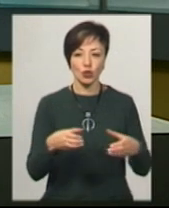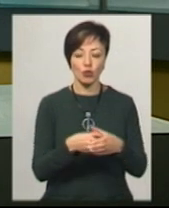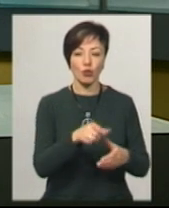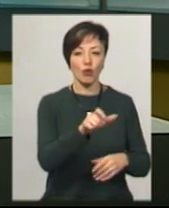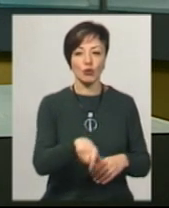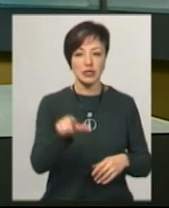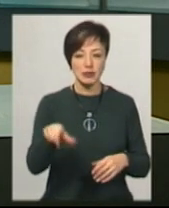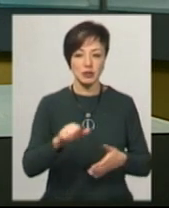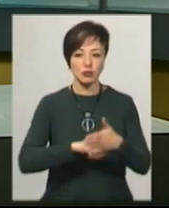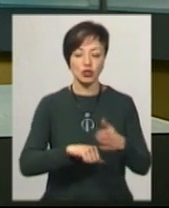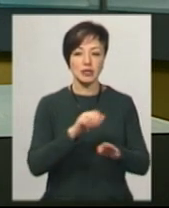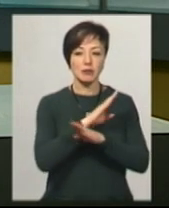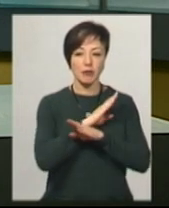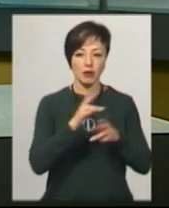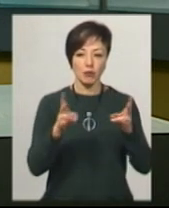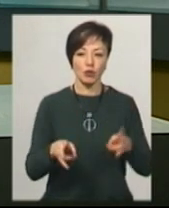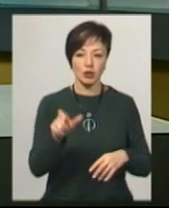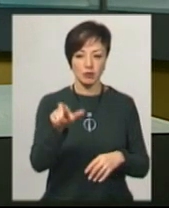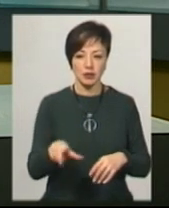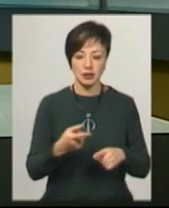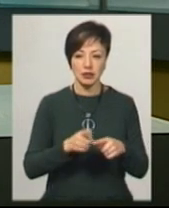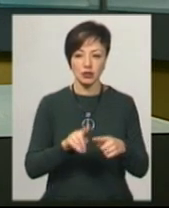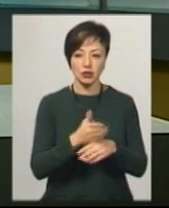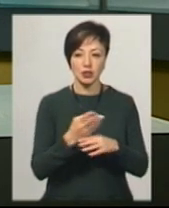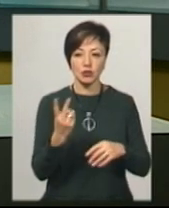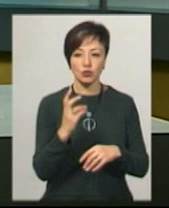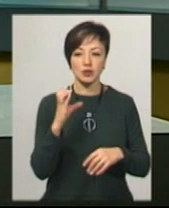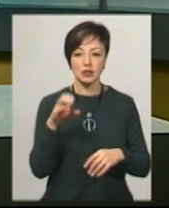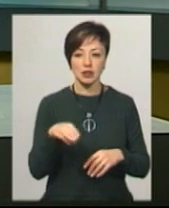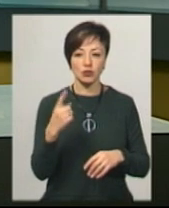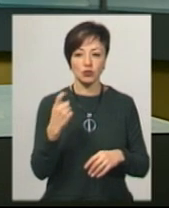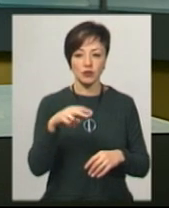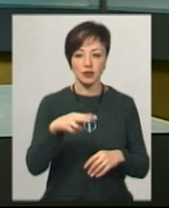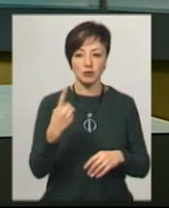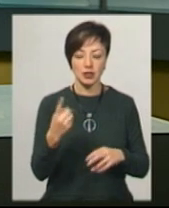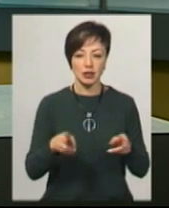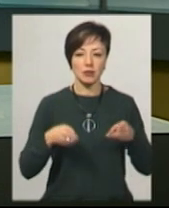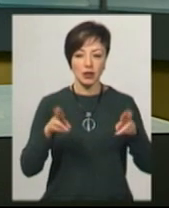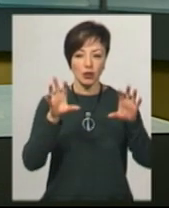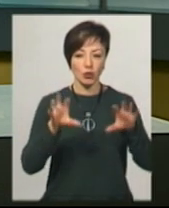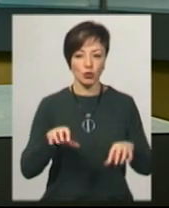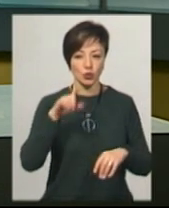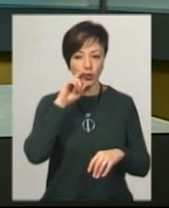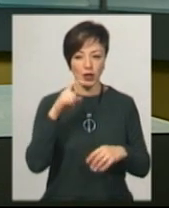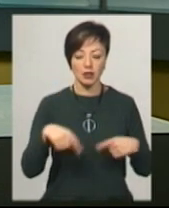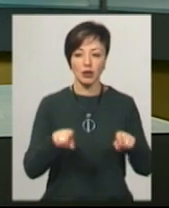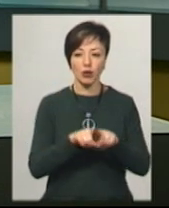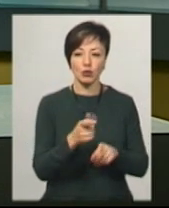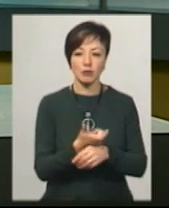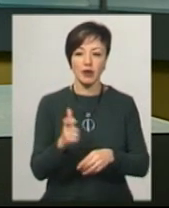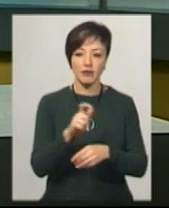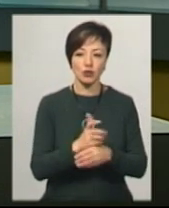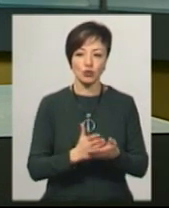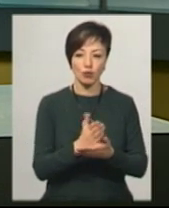осіб, що спричинило смерть потерпілого. Це частина 2 121 статті Кримінального кодексу України. А також перевищення